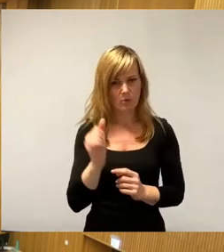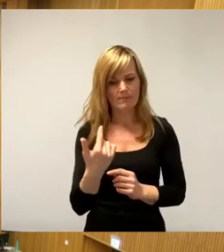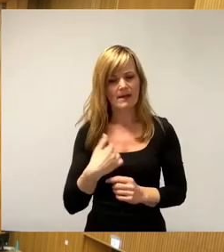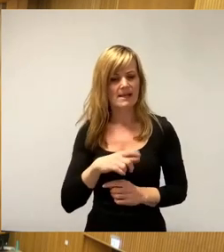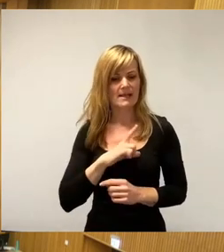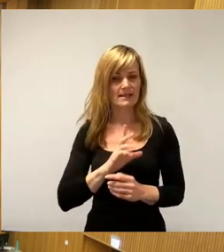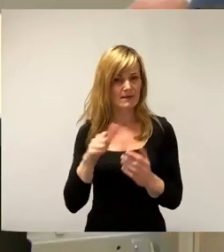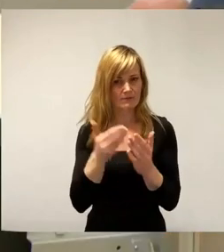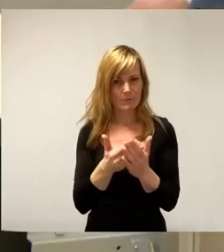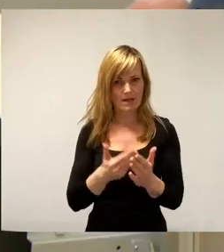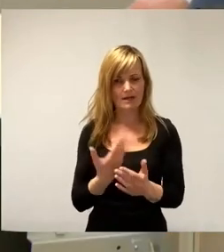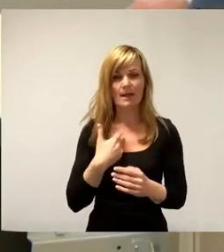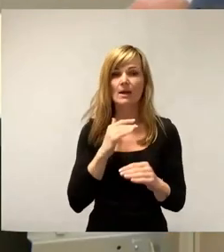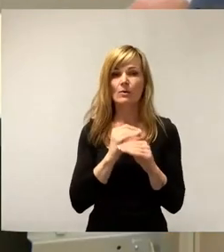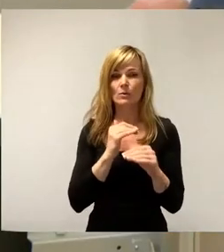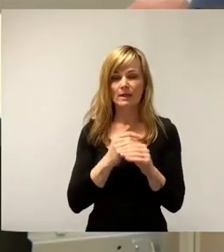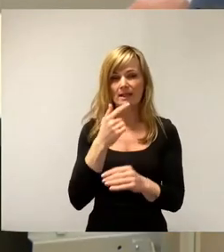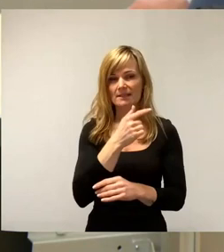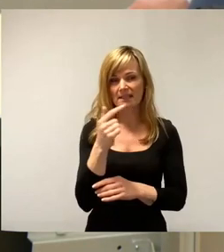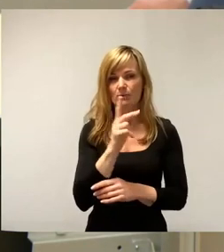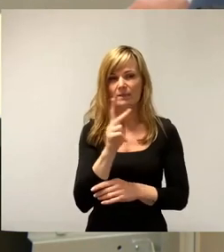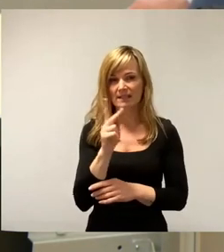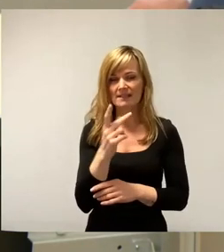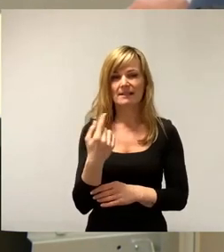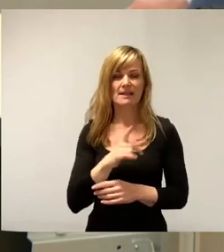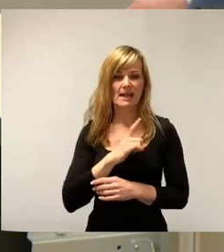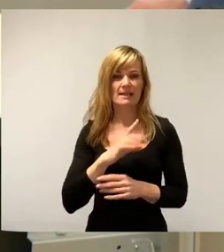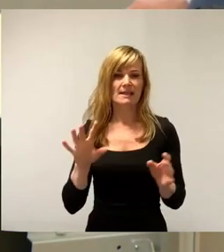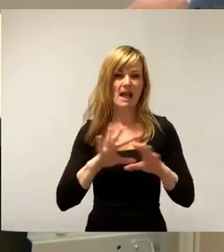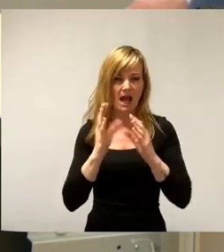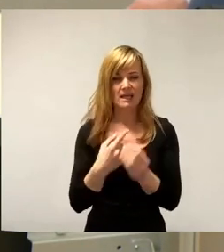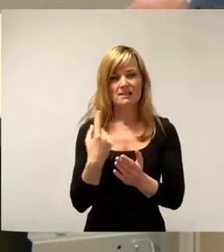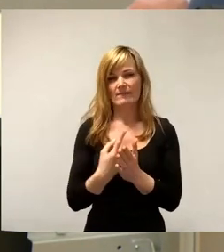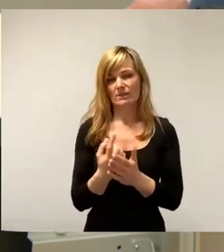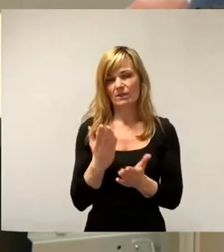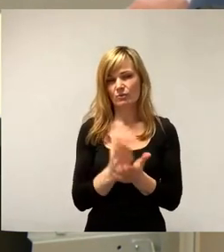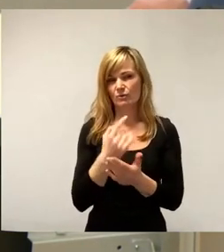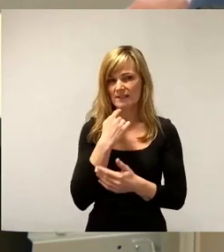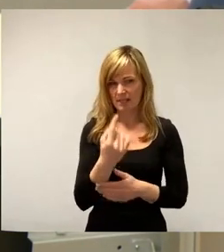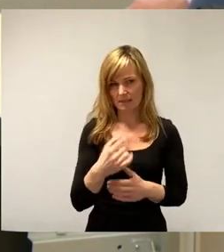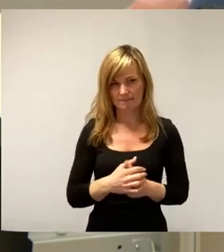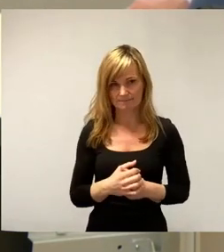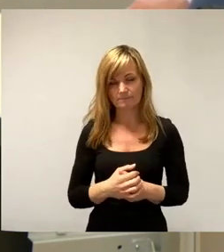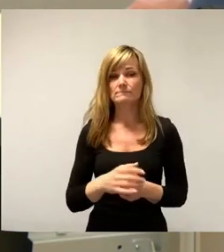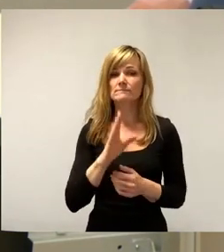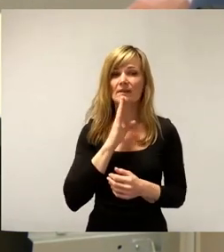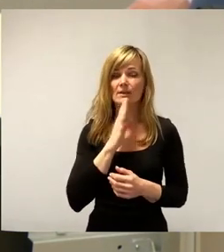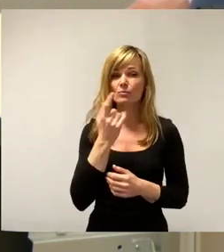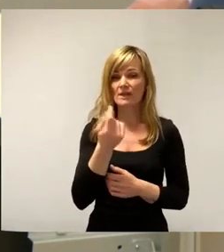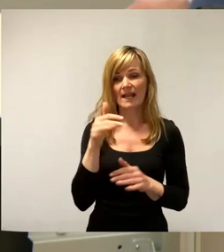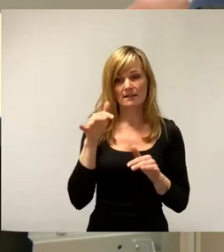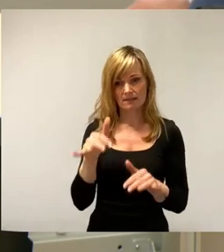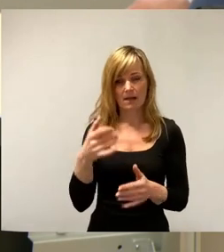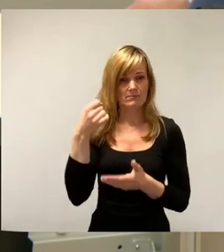mein Kollege Thilo Kiesling eigentlich alles Erforderliche gesagt. Es ist genügend Geld da, wir müssen